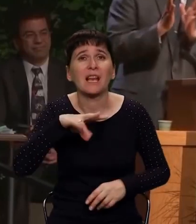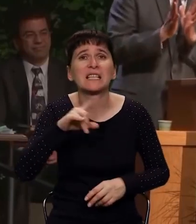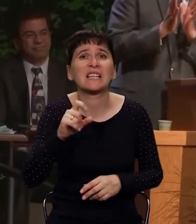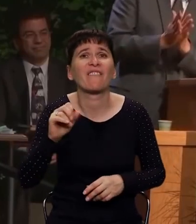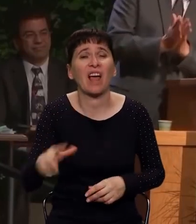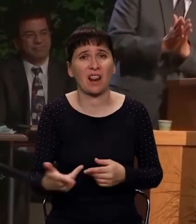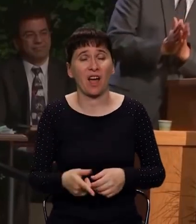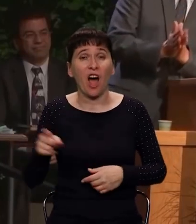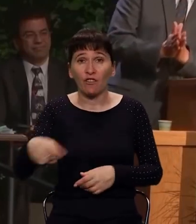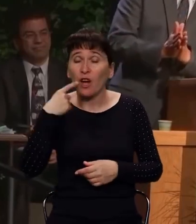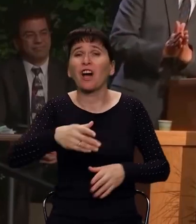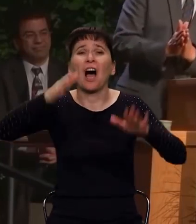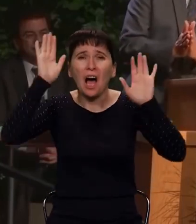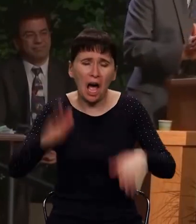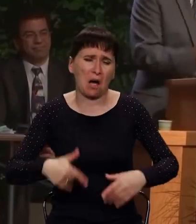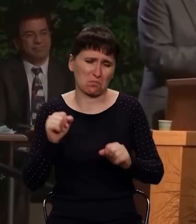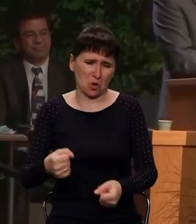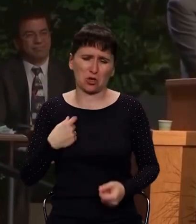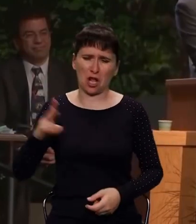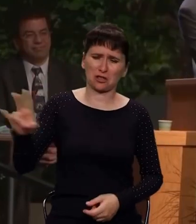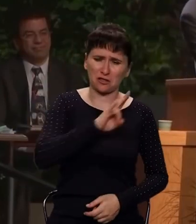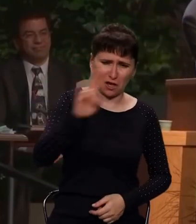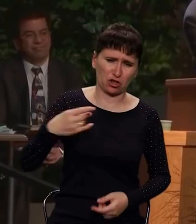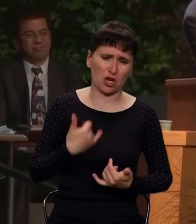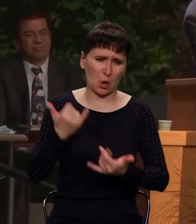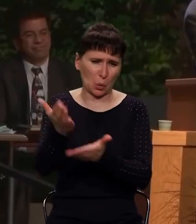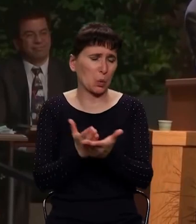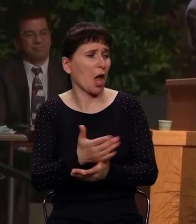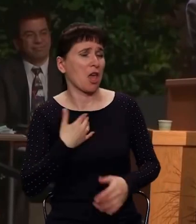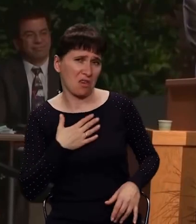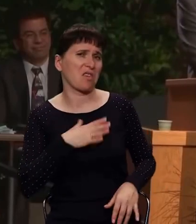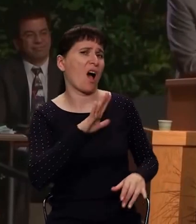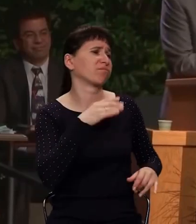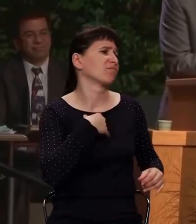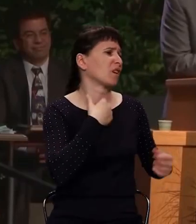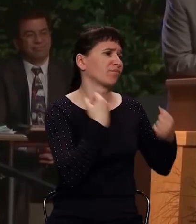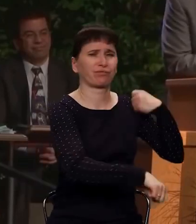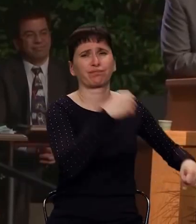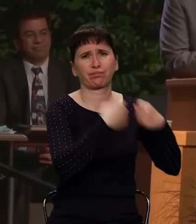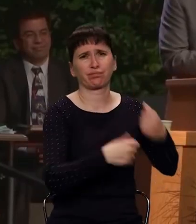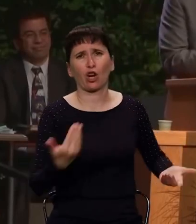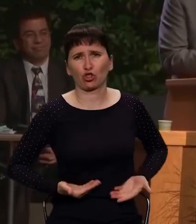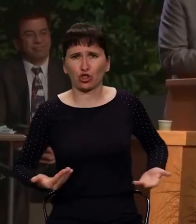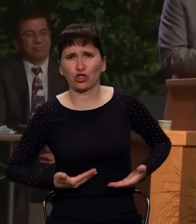можно стоять у жертвенника Божьего и одновременно вот так жить. А Бог говорил нет.